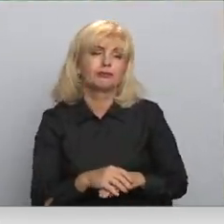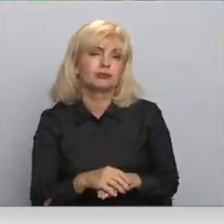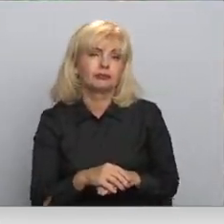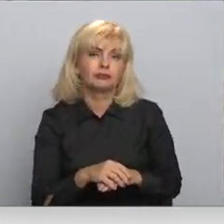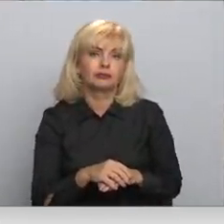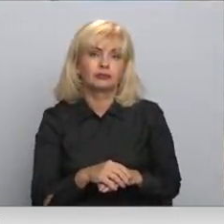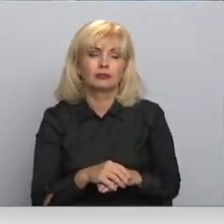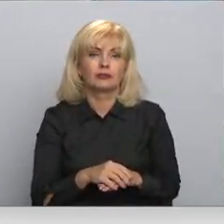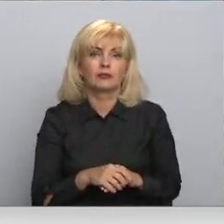sadarbībā ar LRT+.